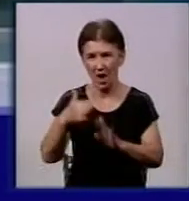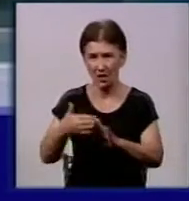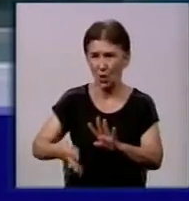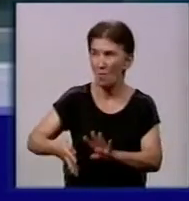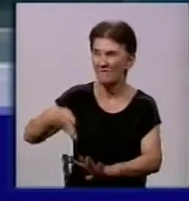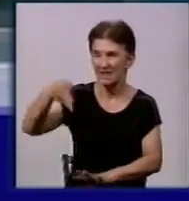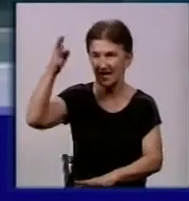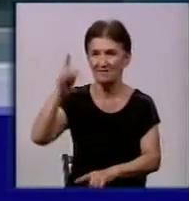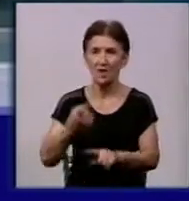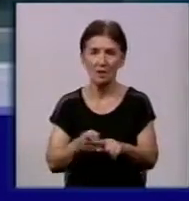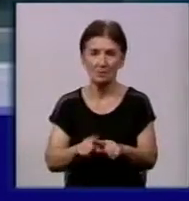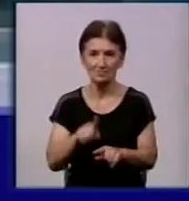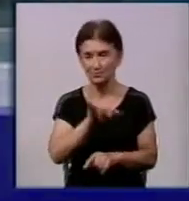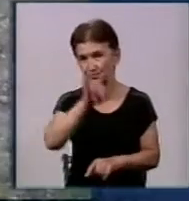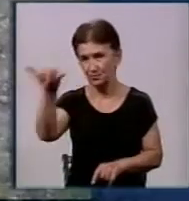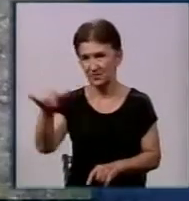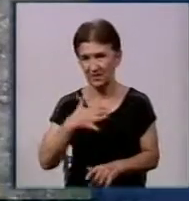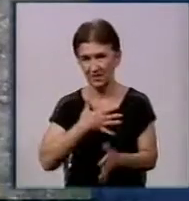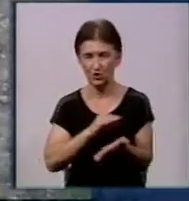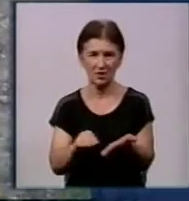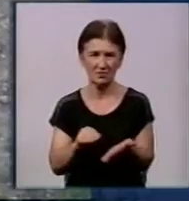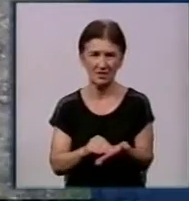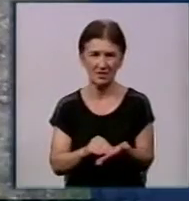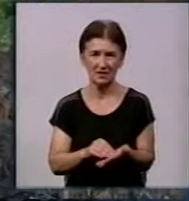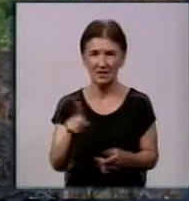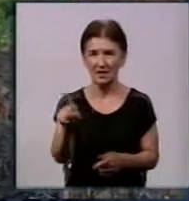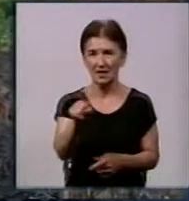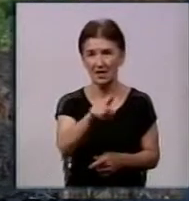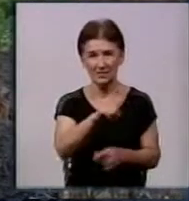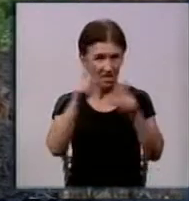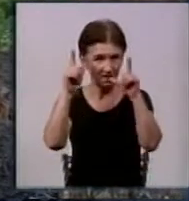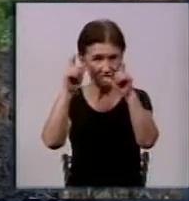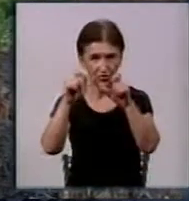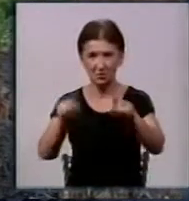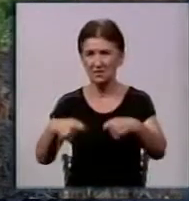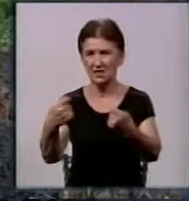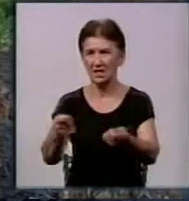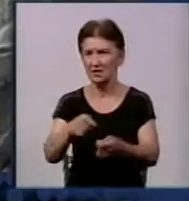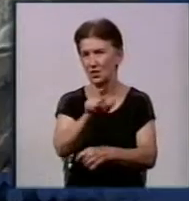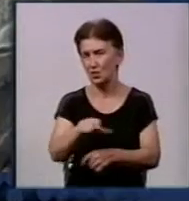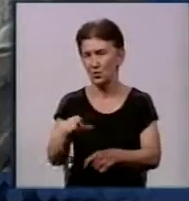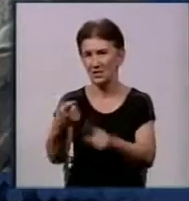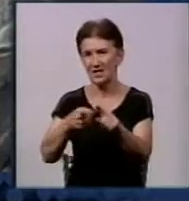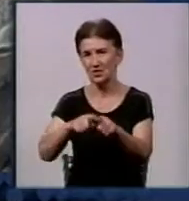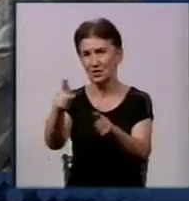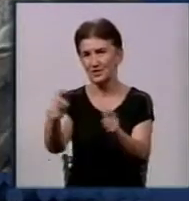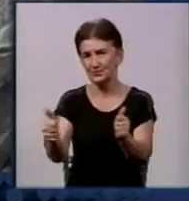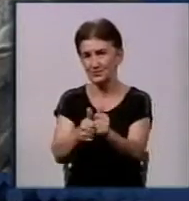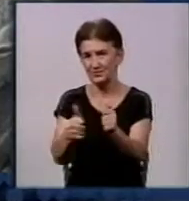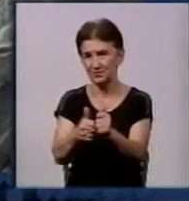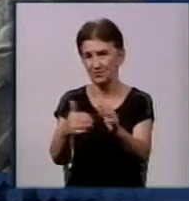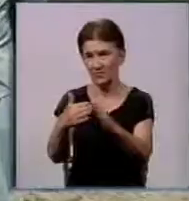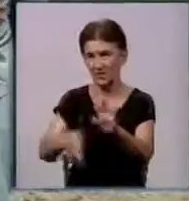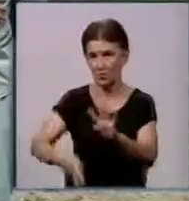На місці побувала Ольга Проценко. Ці фотографії нашій знімальній групі надали мешканці багатоповерхівки на вулиці Сківська 2 в